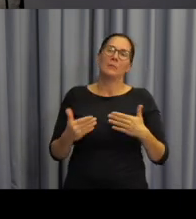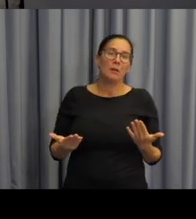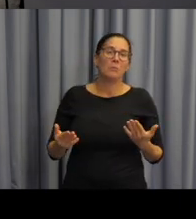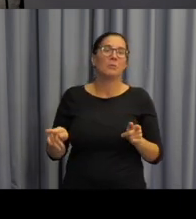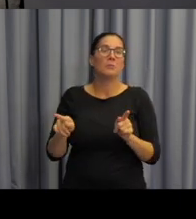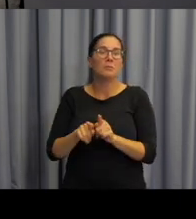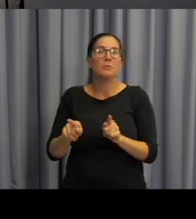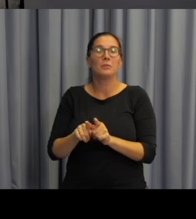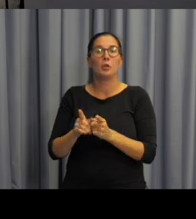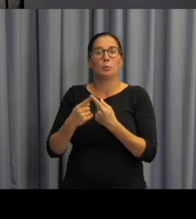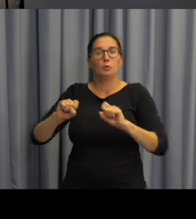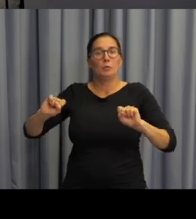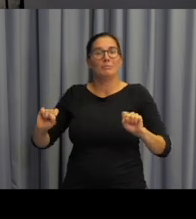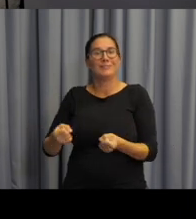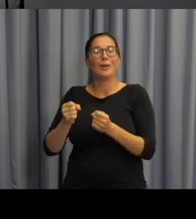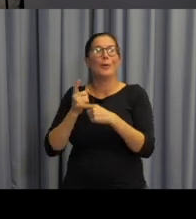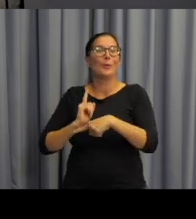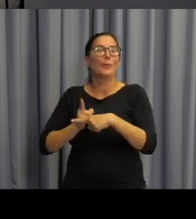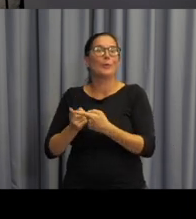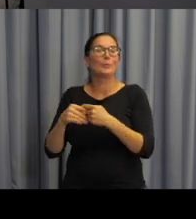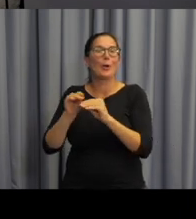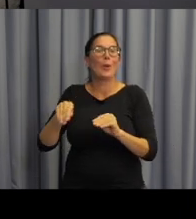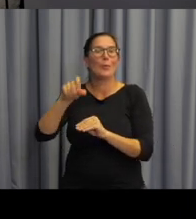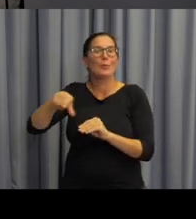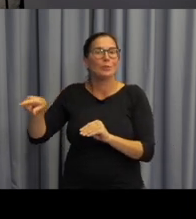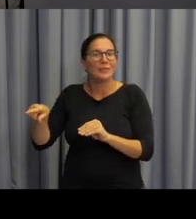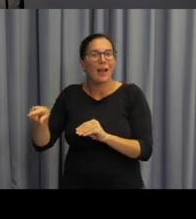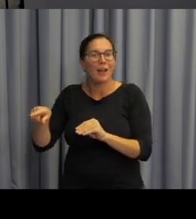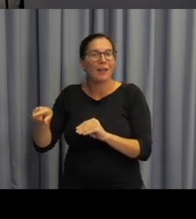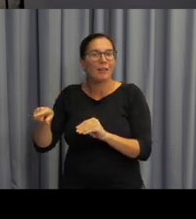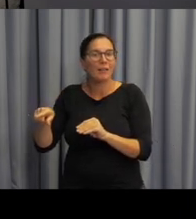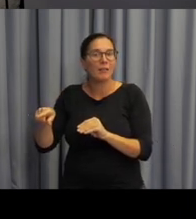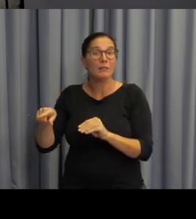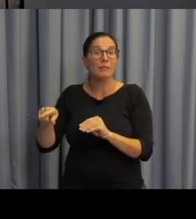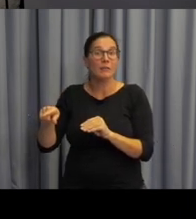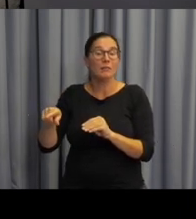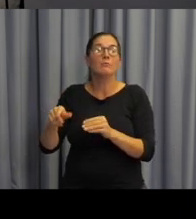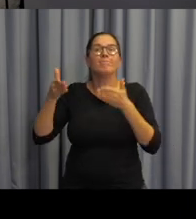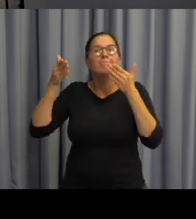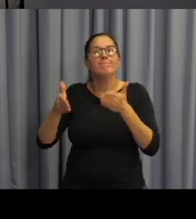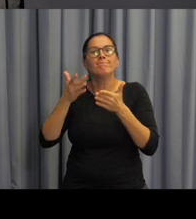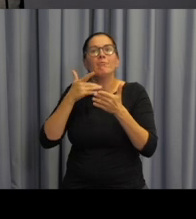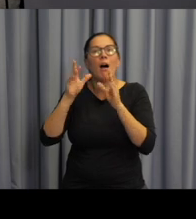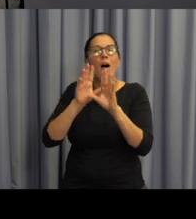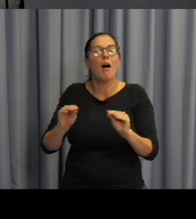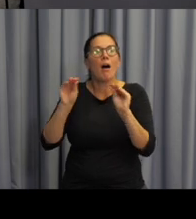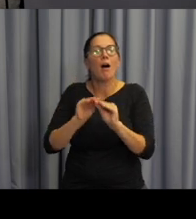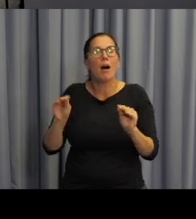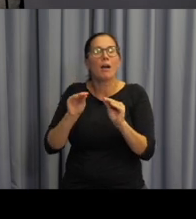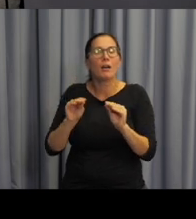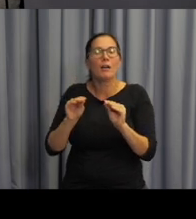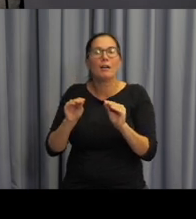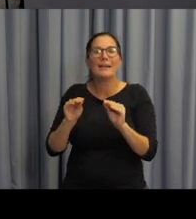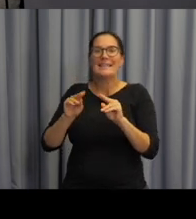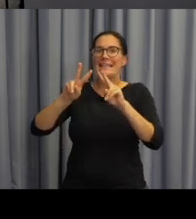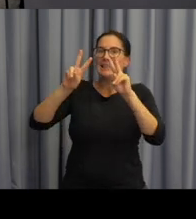právě lektorský kurz pro pedagogy, který by se týkal a zaměřil především na metajazyk, na